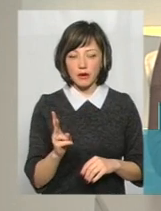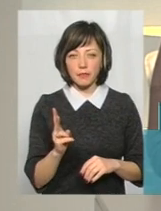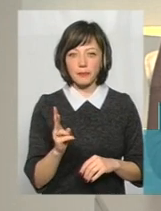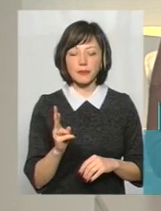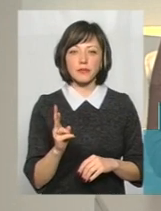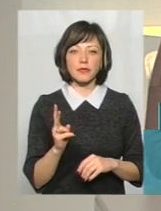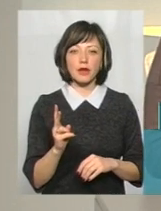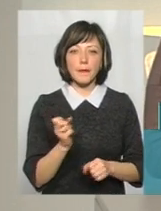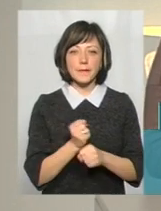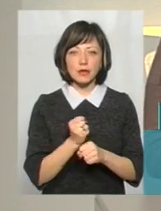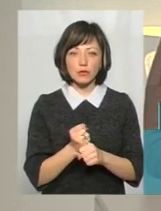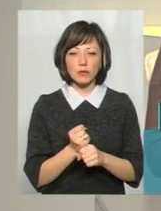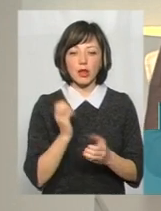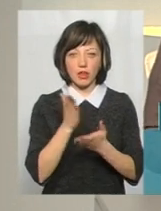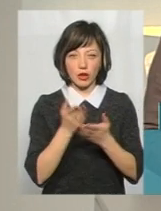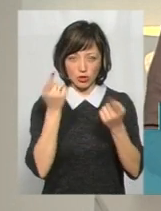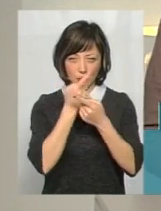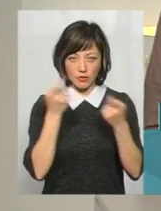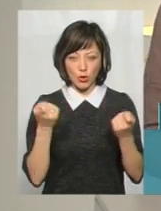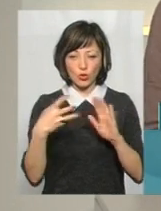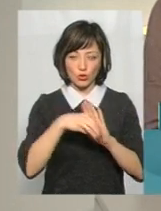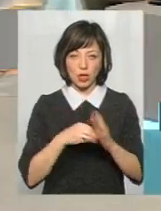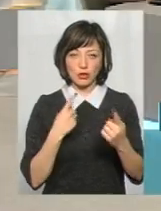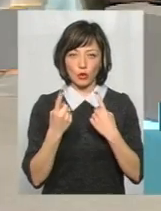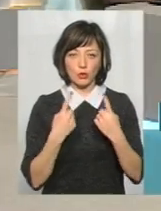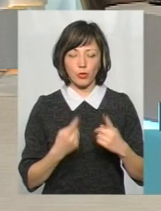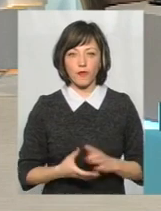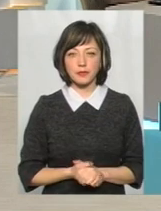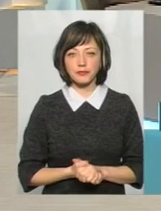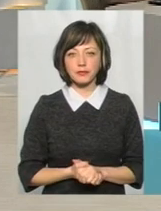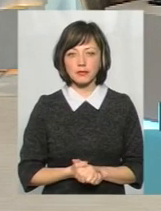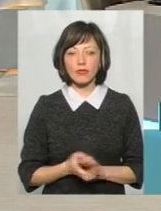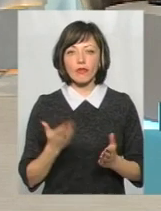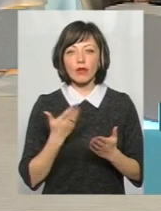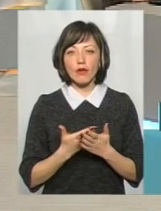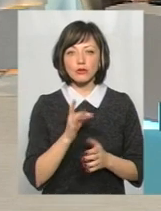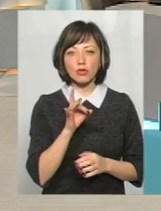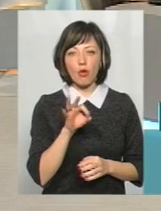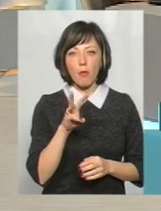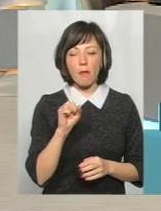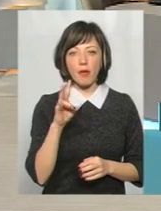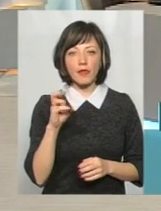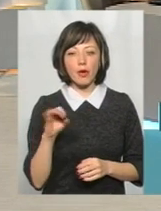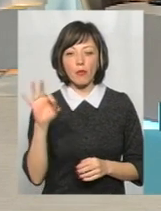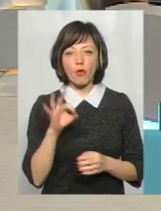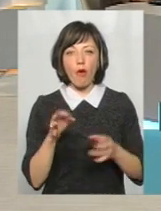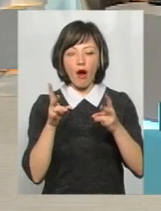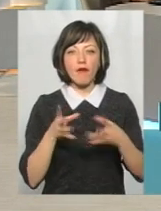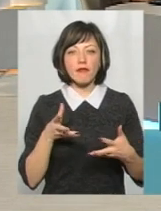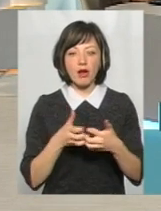Рибак. Працюємо наживо, долучайтесь до розмови. Тож, Романе, стосовно згаданої аварії.